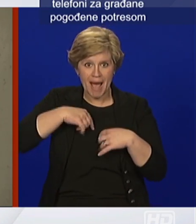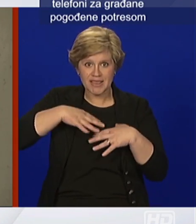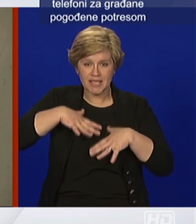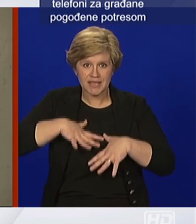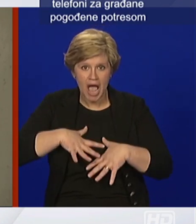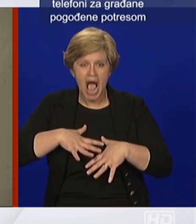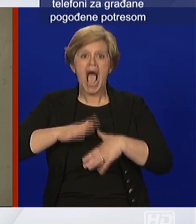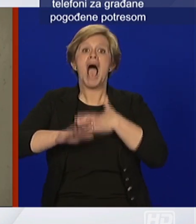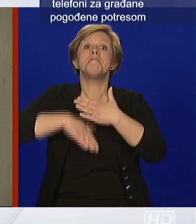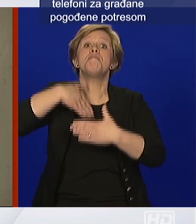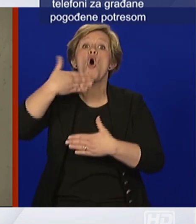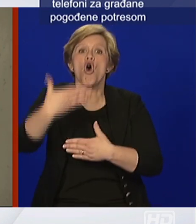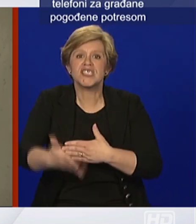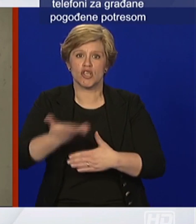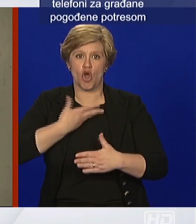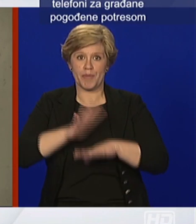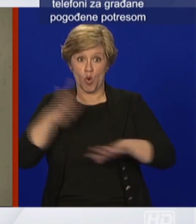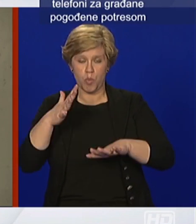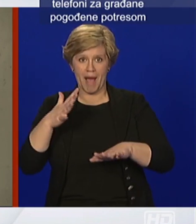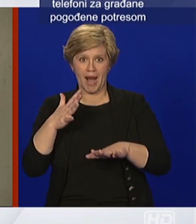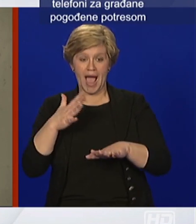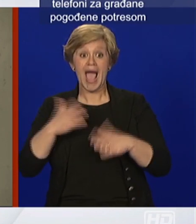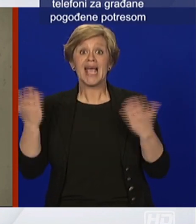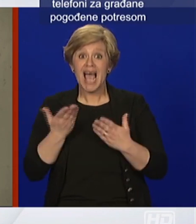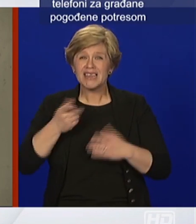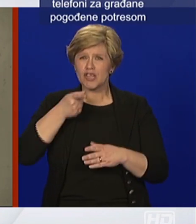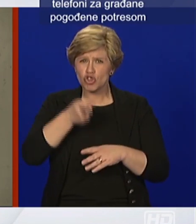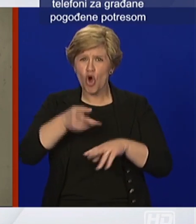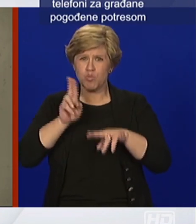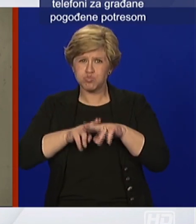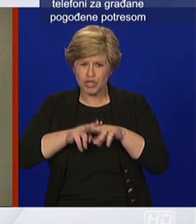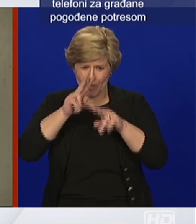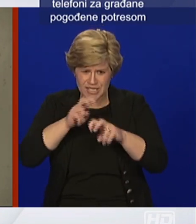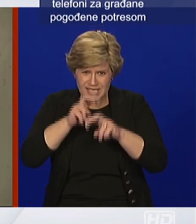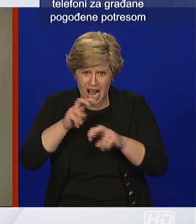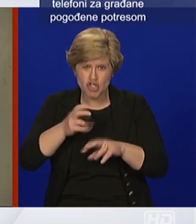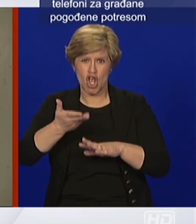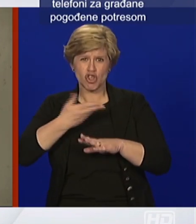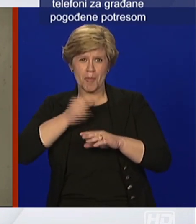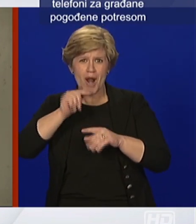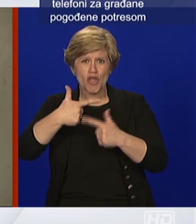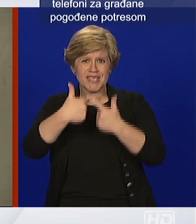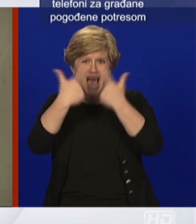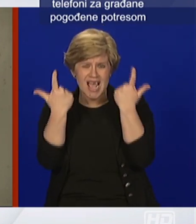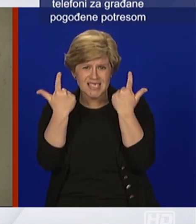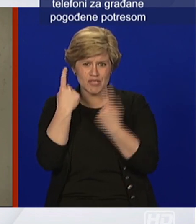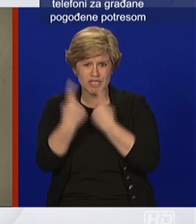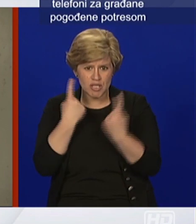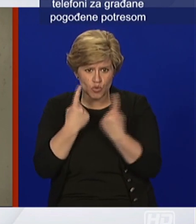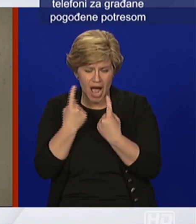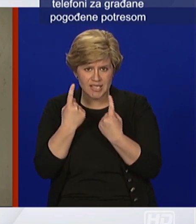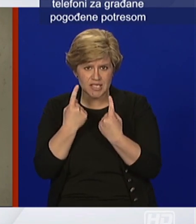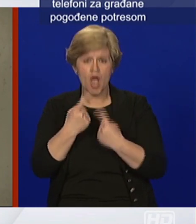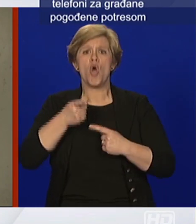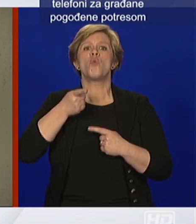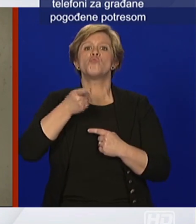upalom te kad se to bude malo točnije znalo onda će se moći planirati kojim takozvanim